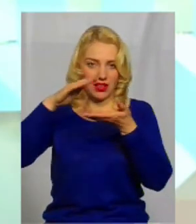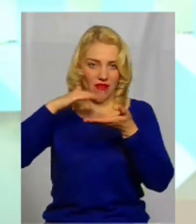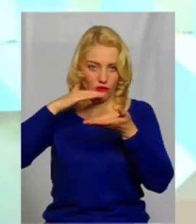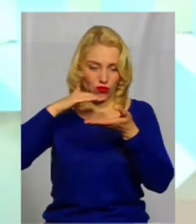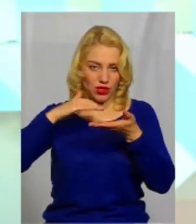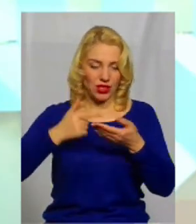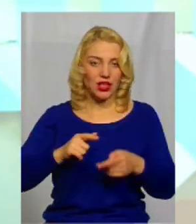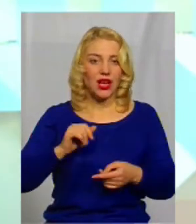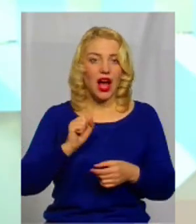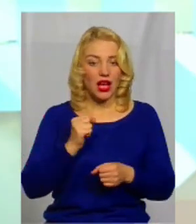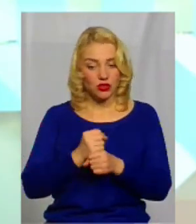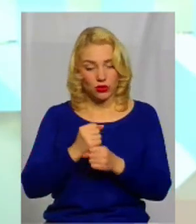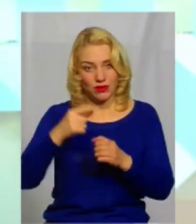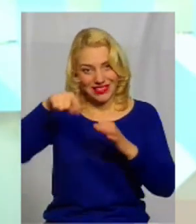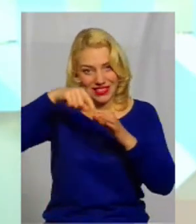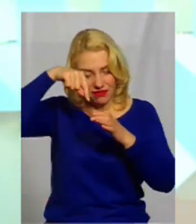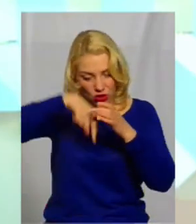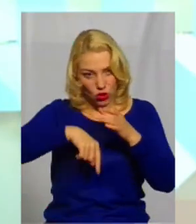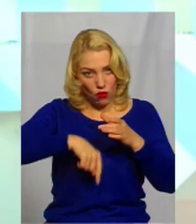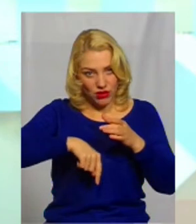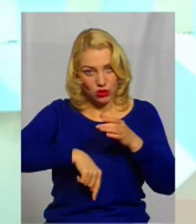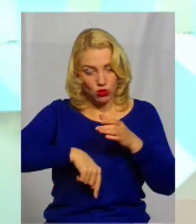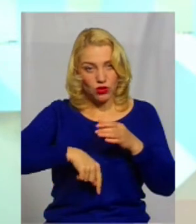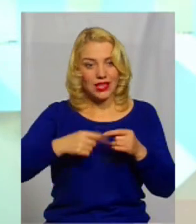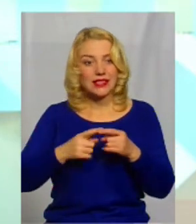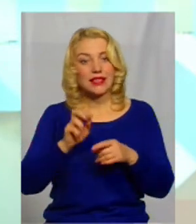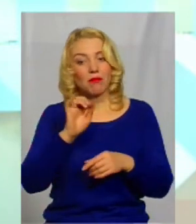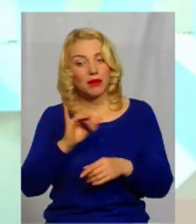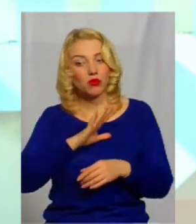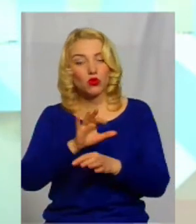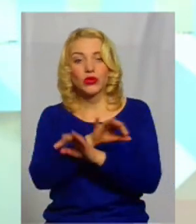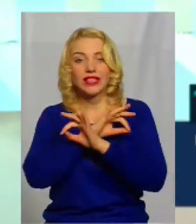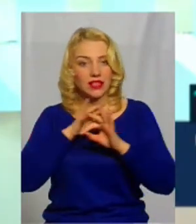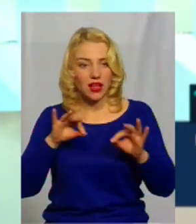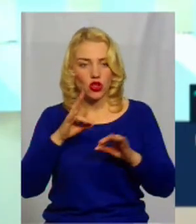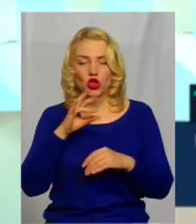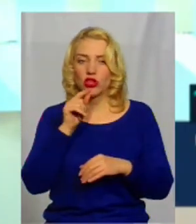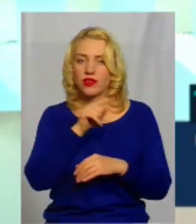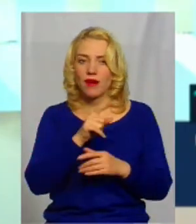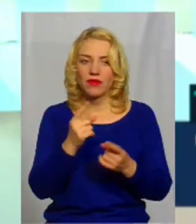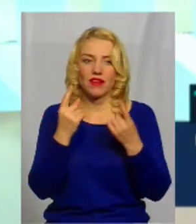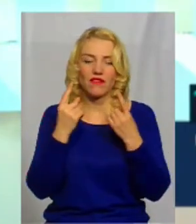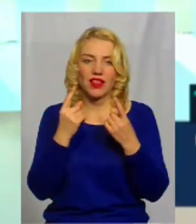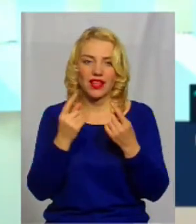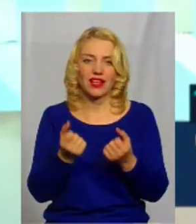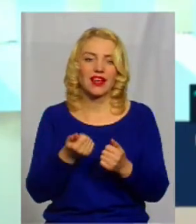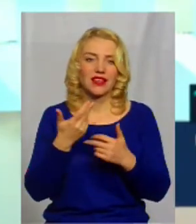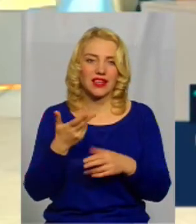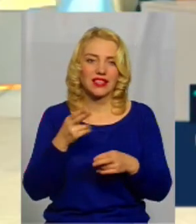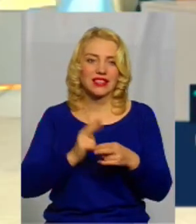а зробити свертловини, то це ідійно було б, але там дуже велика кількість желіза.